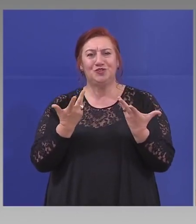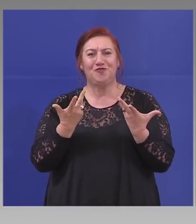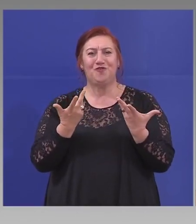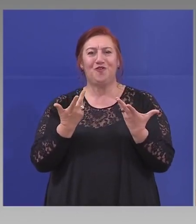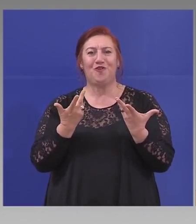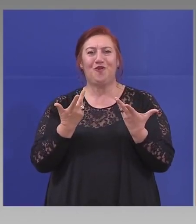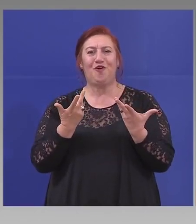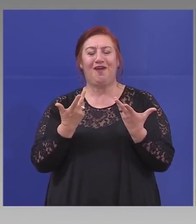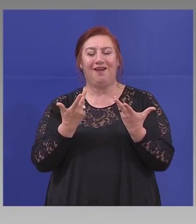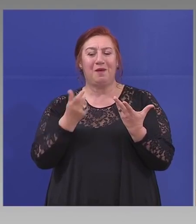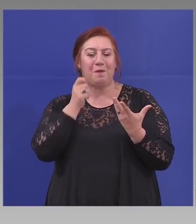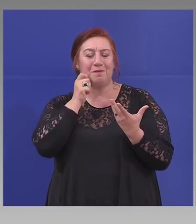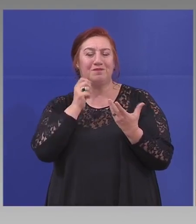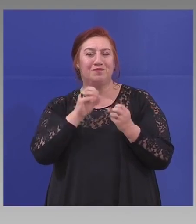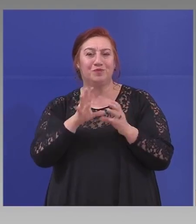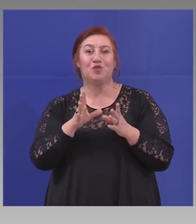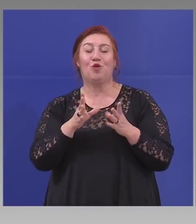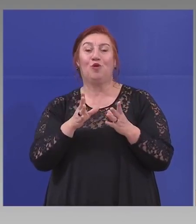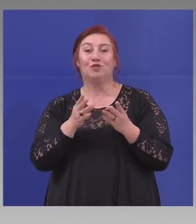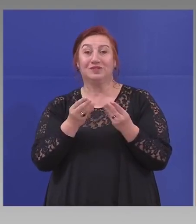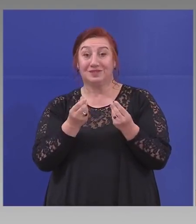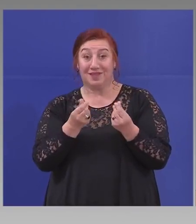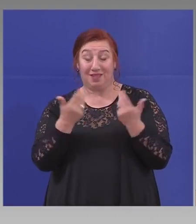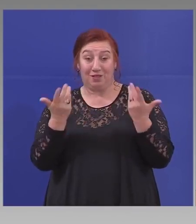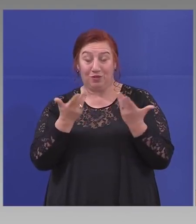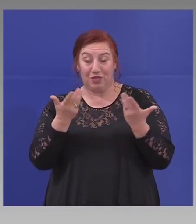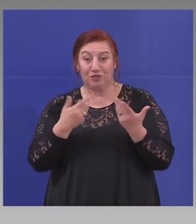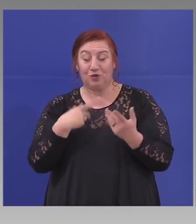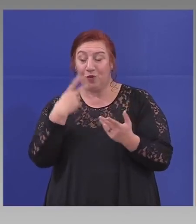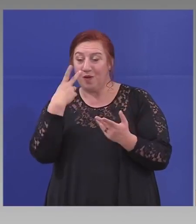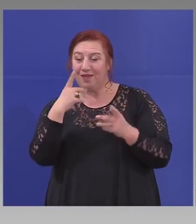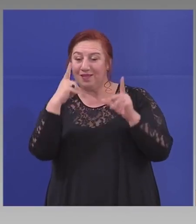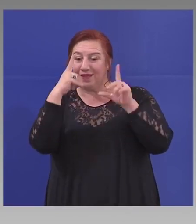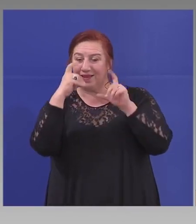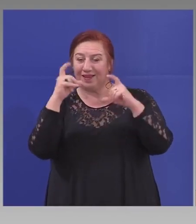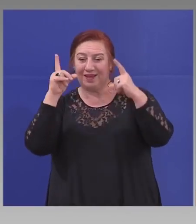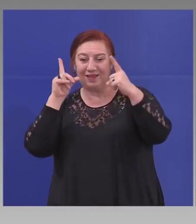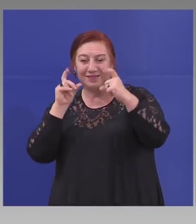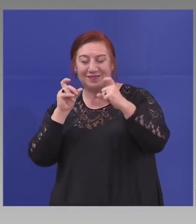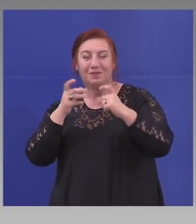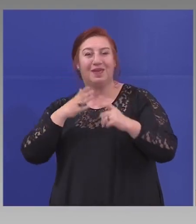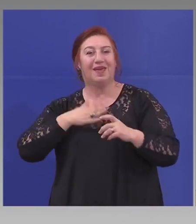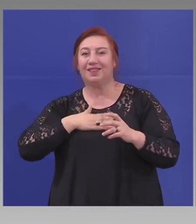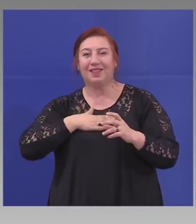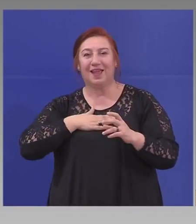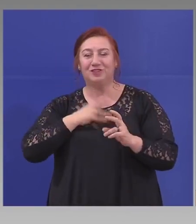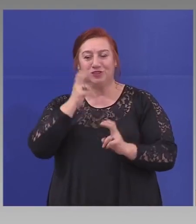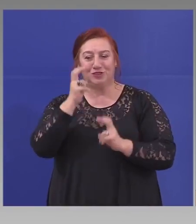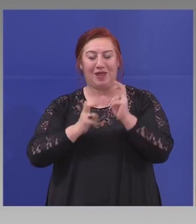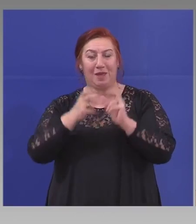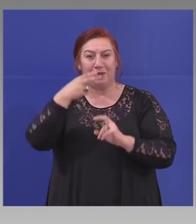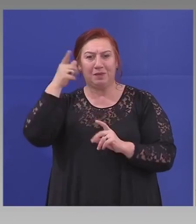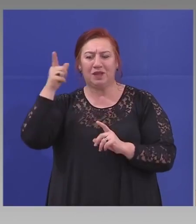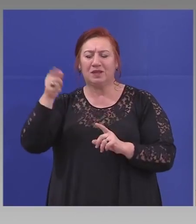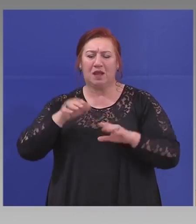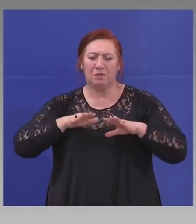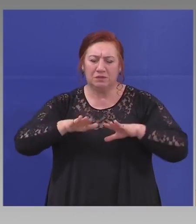ценно нещо. И снимките с нашите предприятия, където се произвеждат, тъчат,